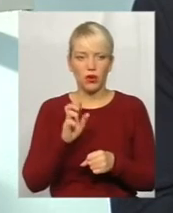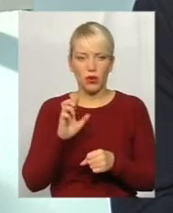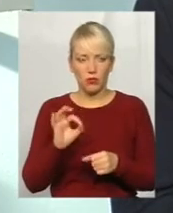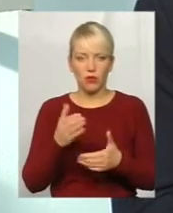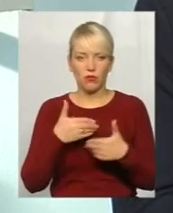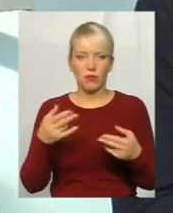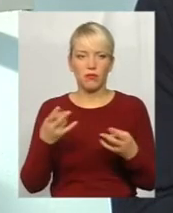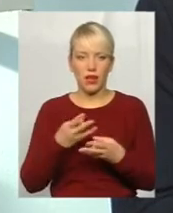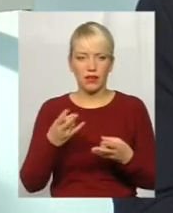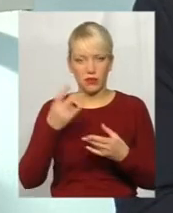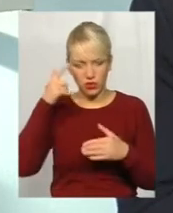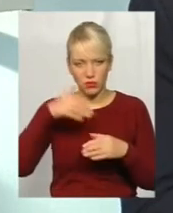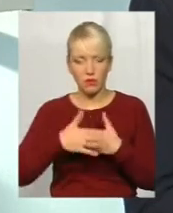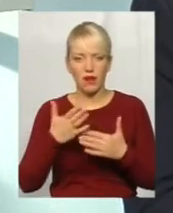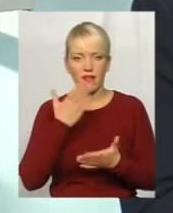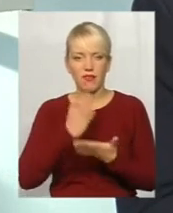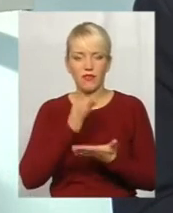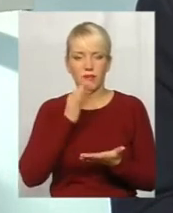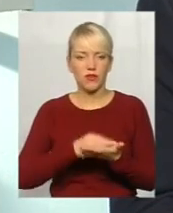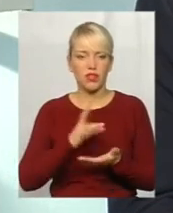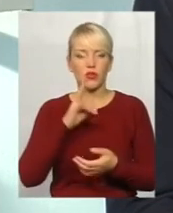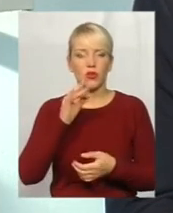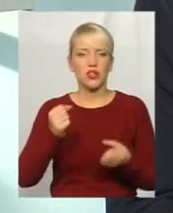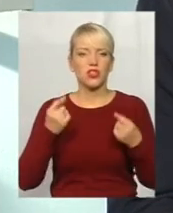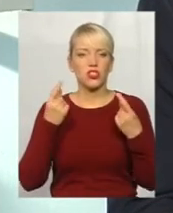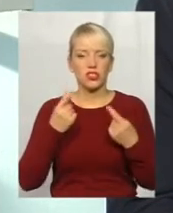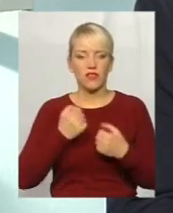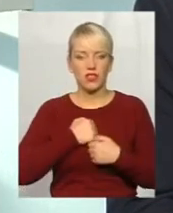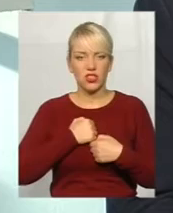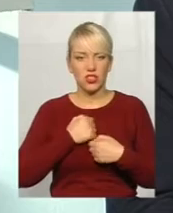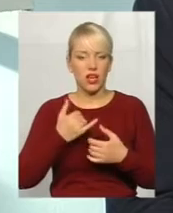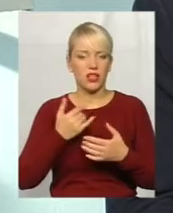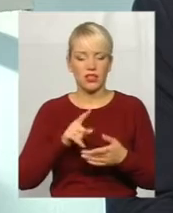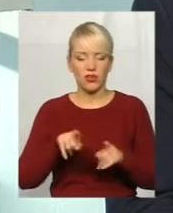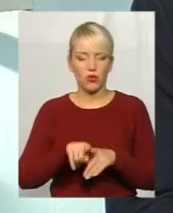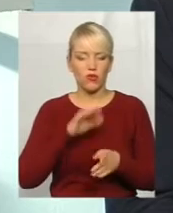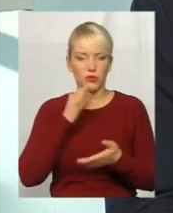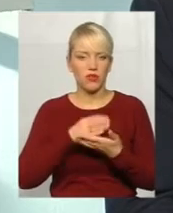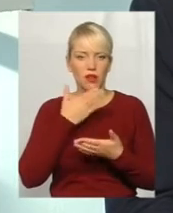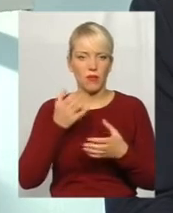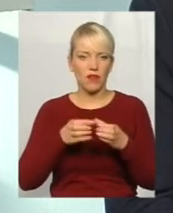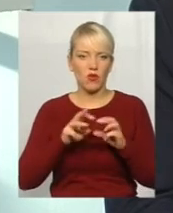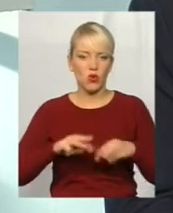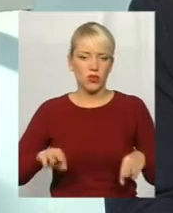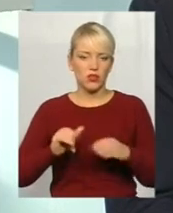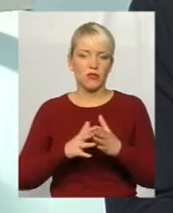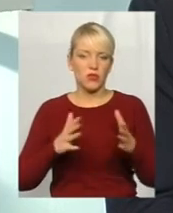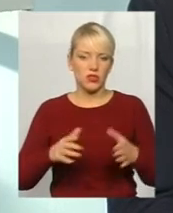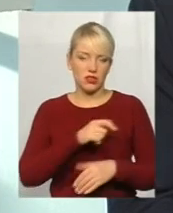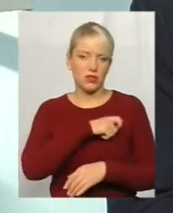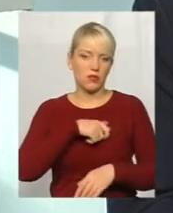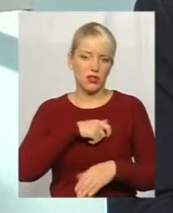розуміємо, яка відповідальність. А на превеликий жаль, такої відповідальності нема у Раді і нема у більшості депутатів Верховної Ради.